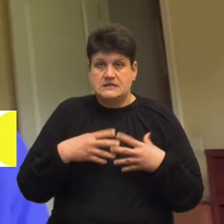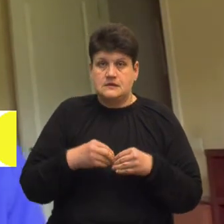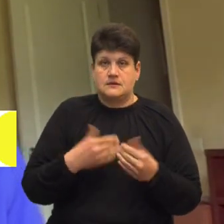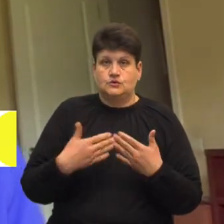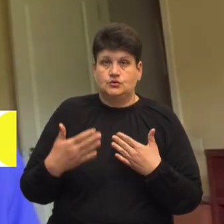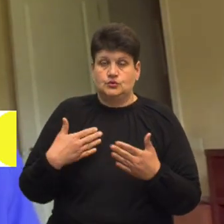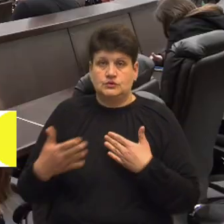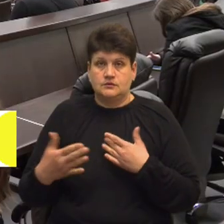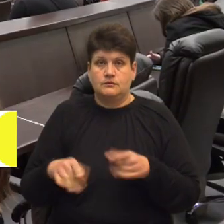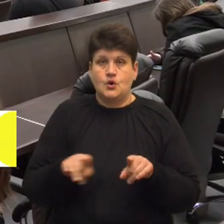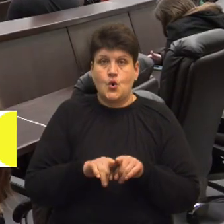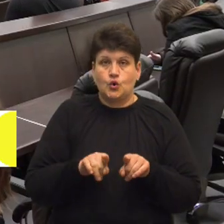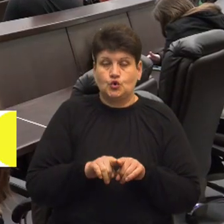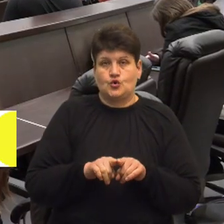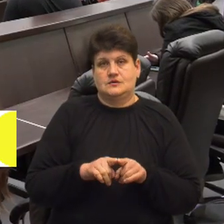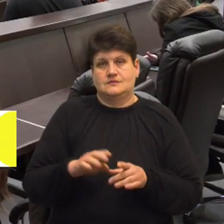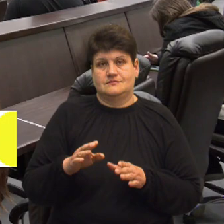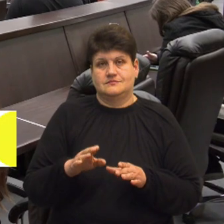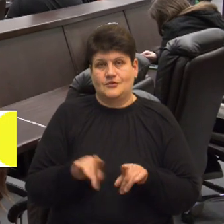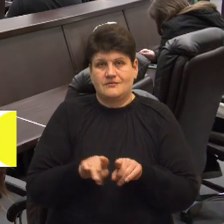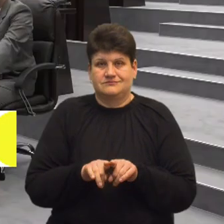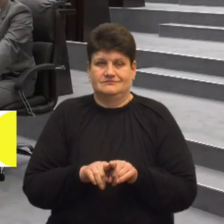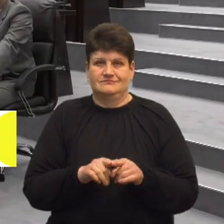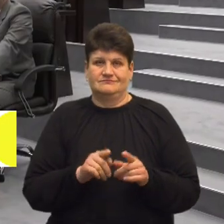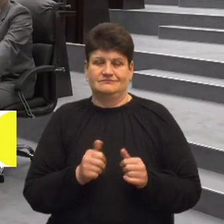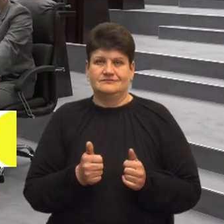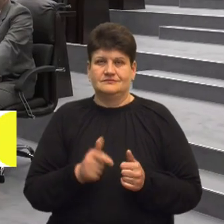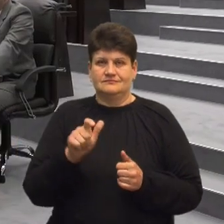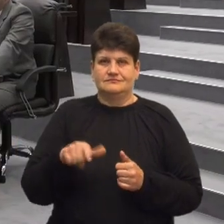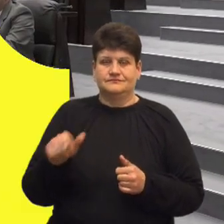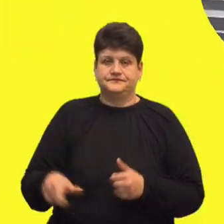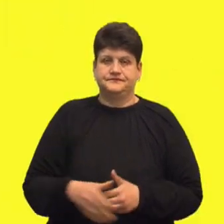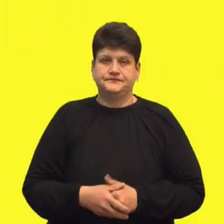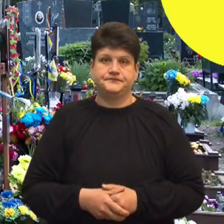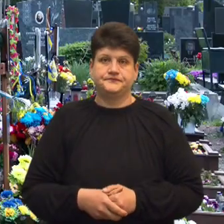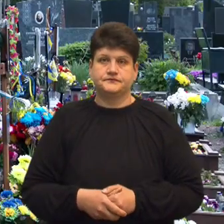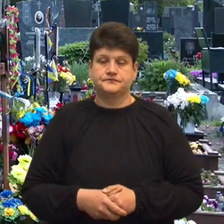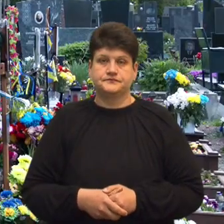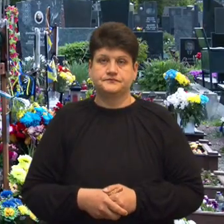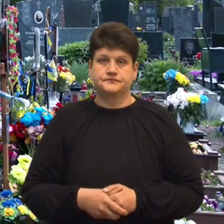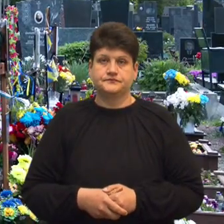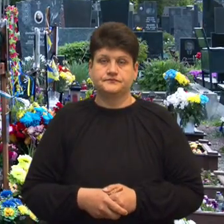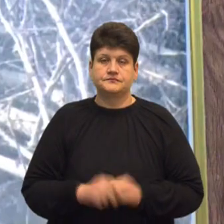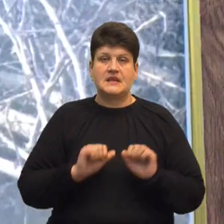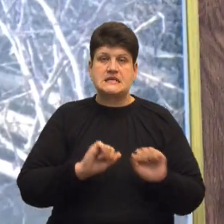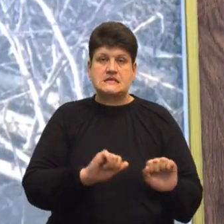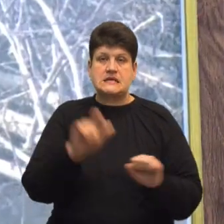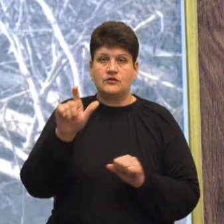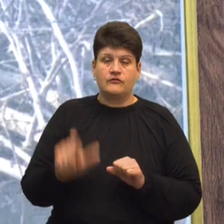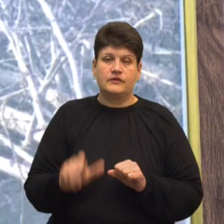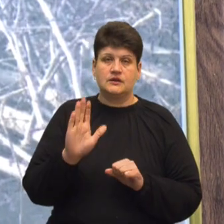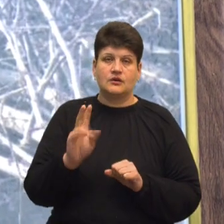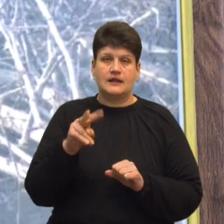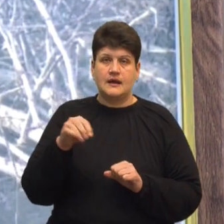між одностателими партнерами. Водана Савицька, Оксана Галіяш, Суспільні новини, Тернопіль. Із захисником Віктором Клепчиком